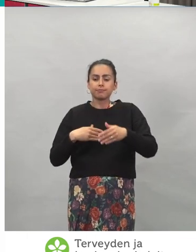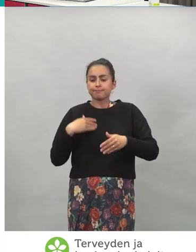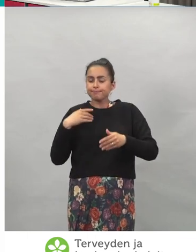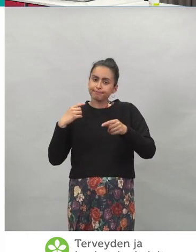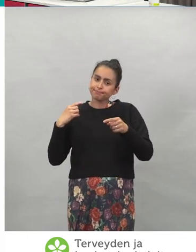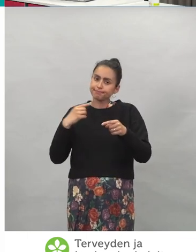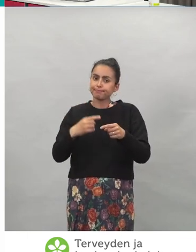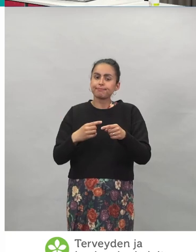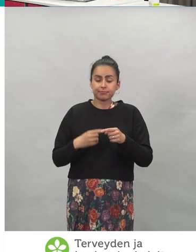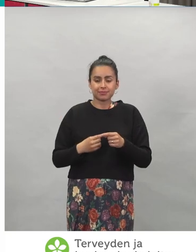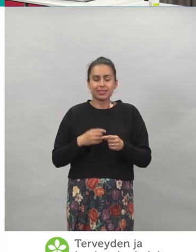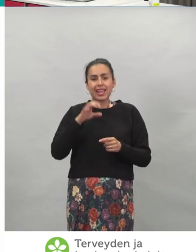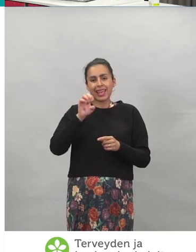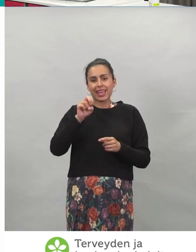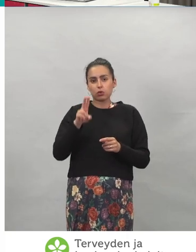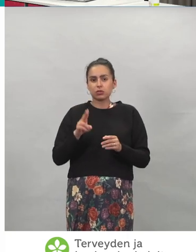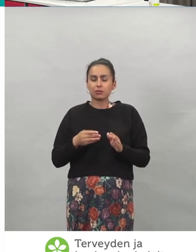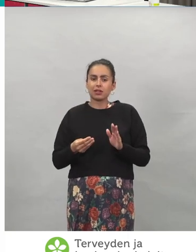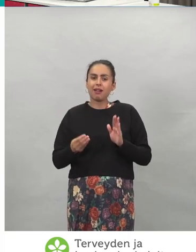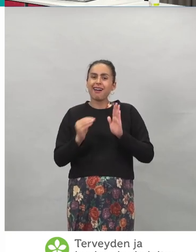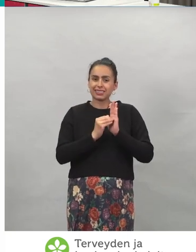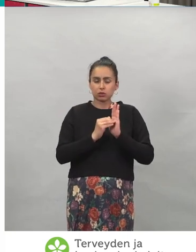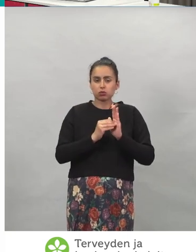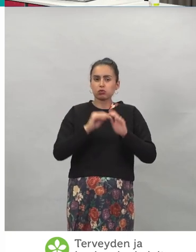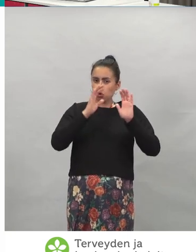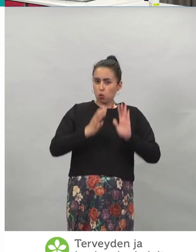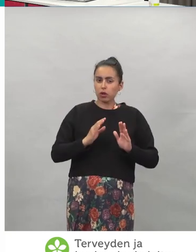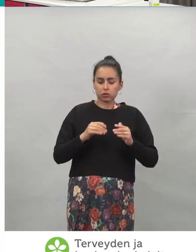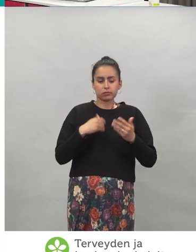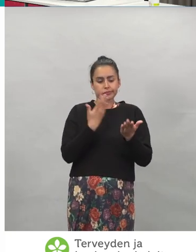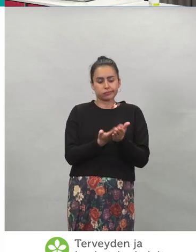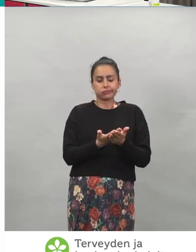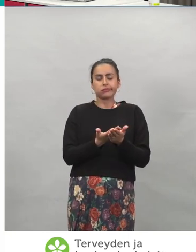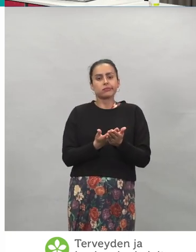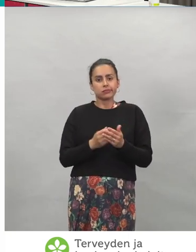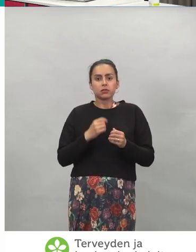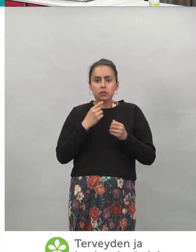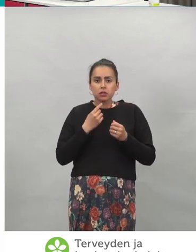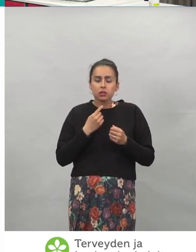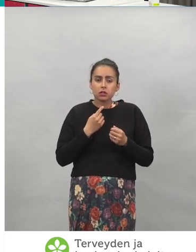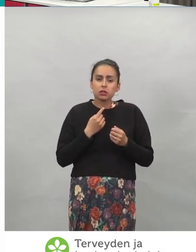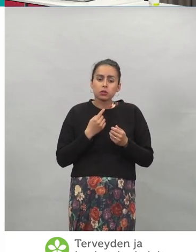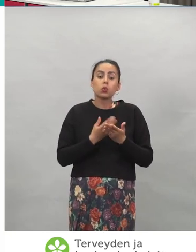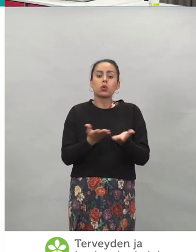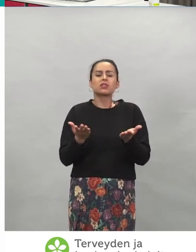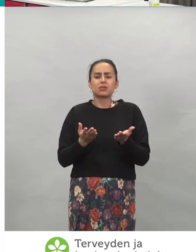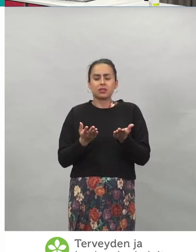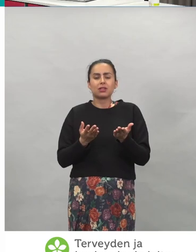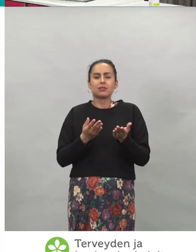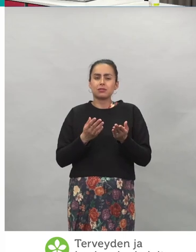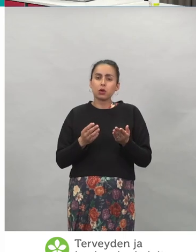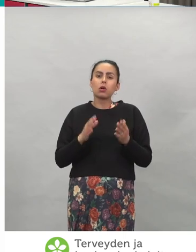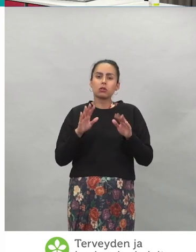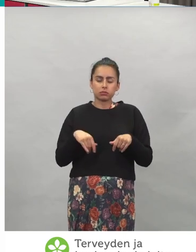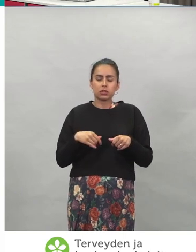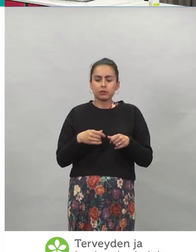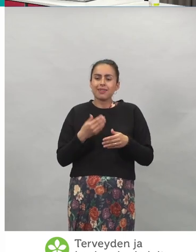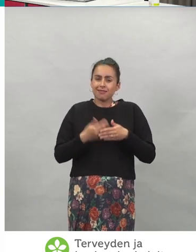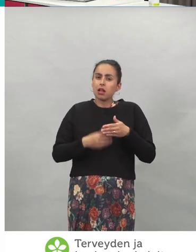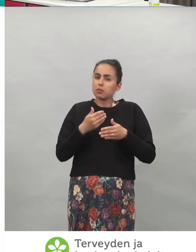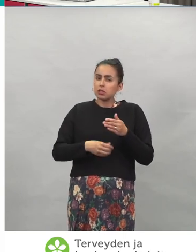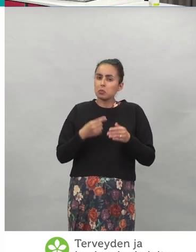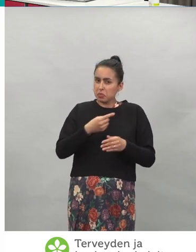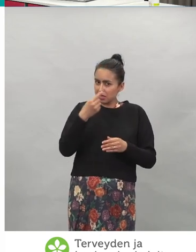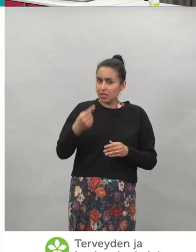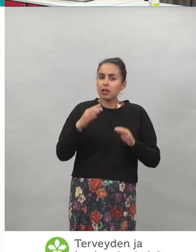EUssa on asetusluonnos julkaistu ja hyvin pitkällä jo se valmistelu, ja siellä on tämän hetken arvio, että se